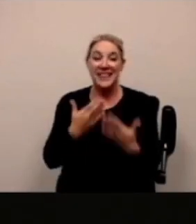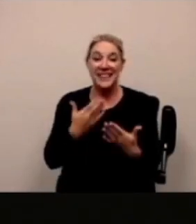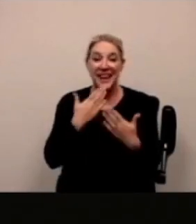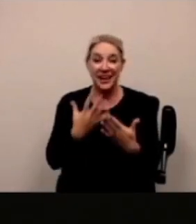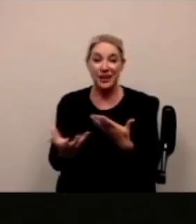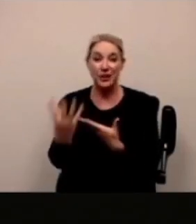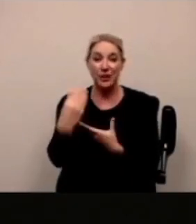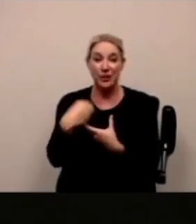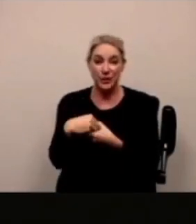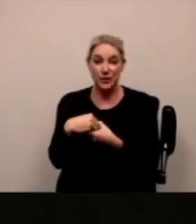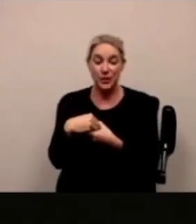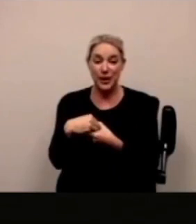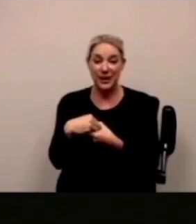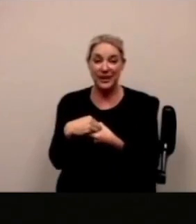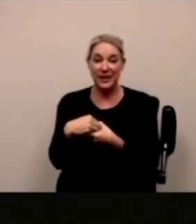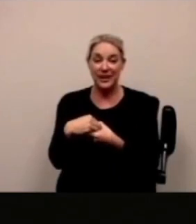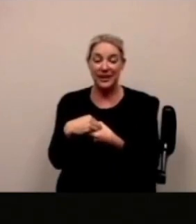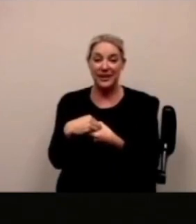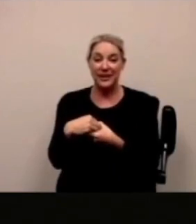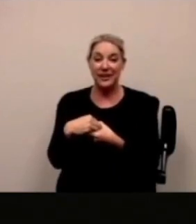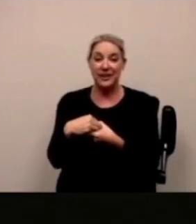purtroppo è finito il tempo